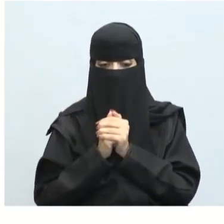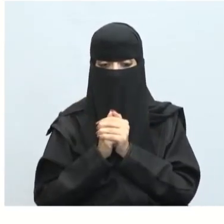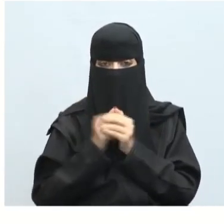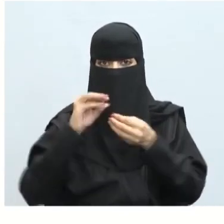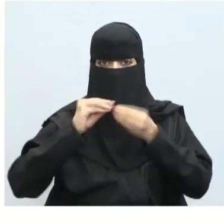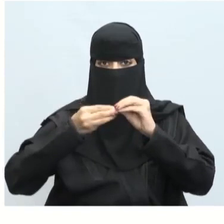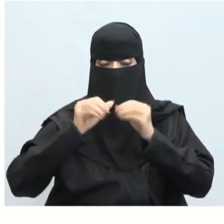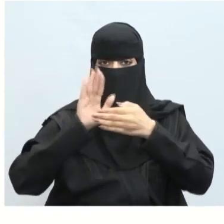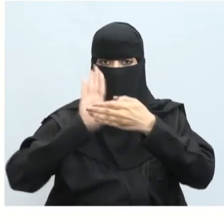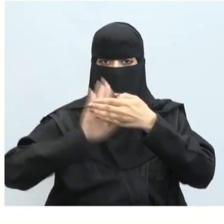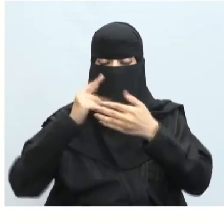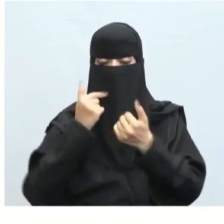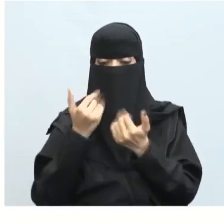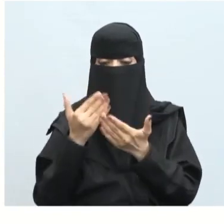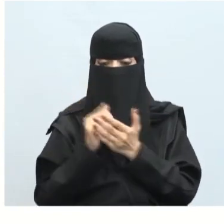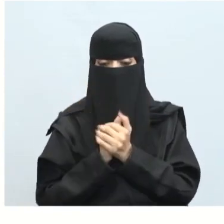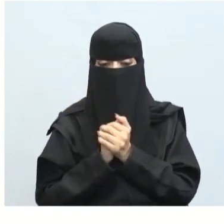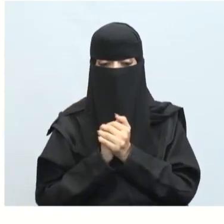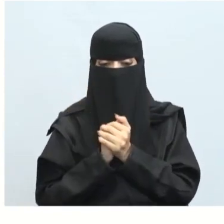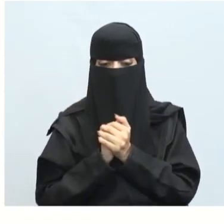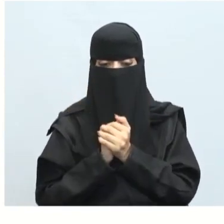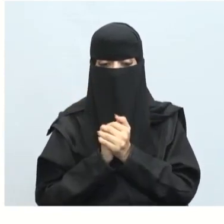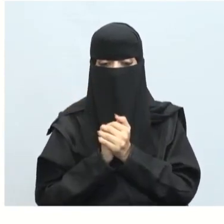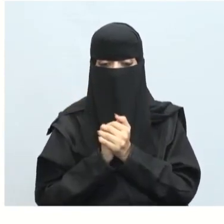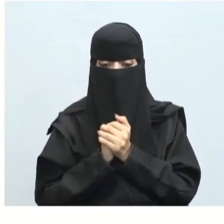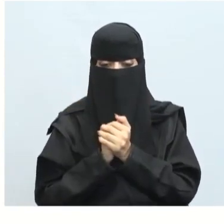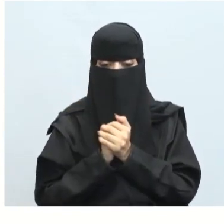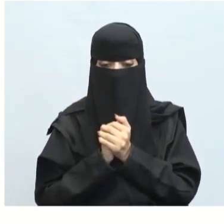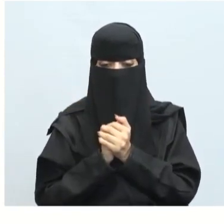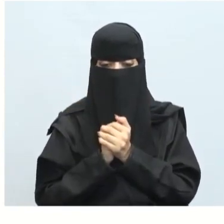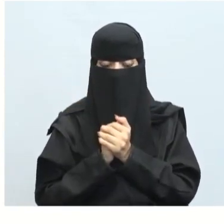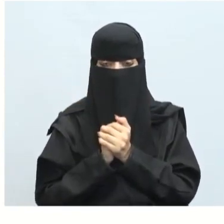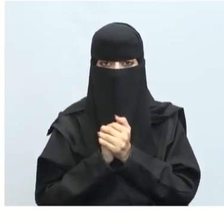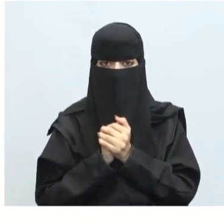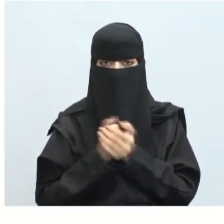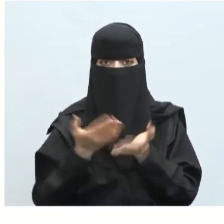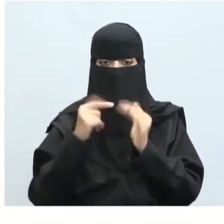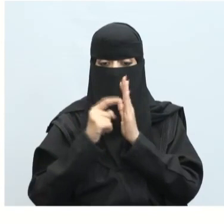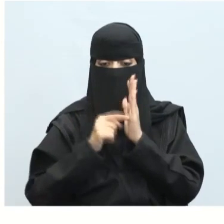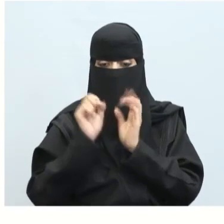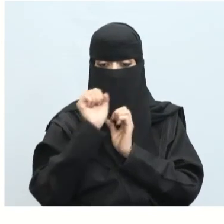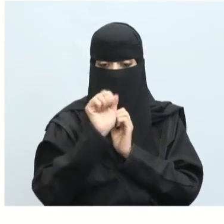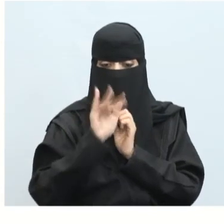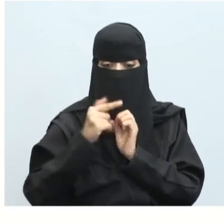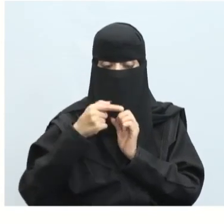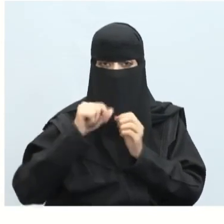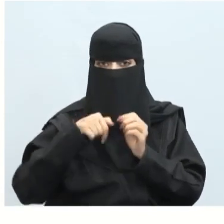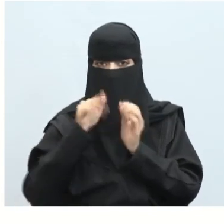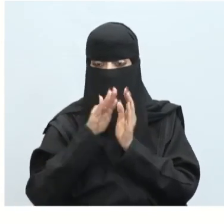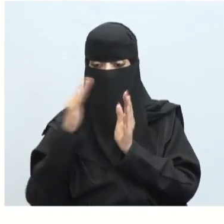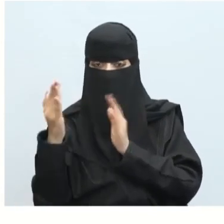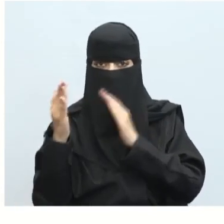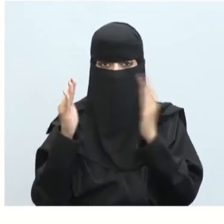إلى بدون لاحظوا هنا None خاصية الBackground Color ونضبط خاصية الLine